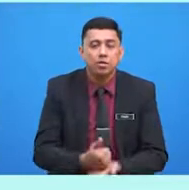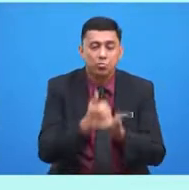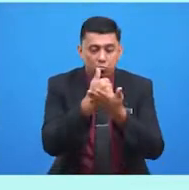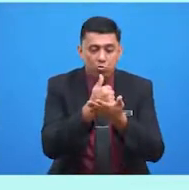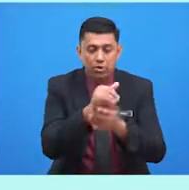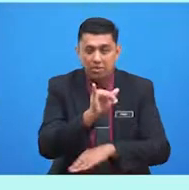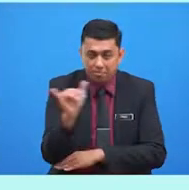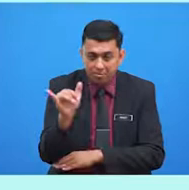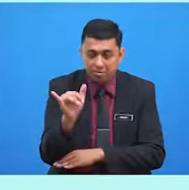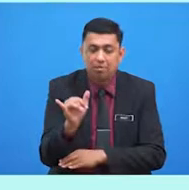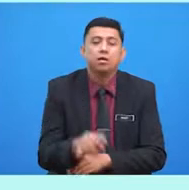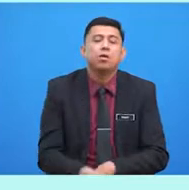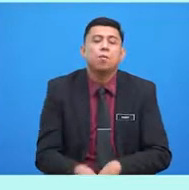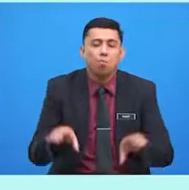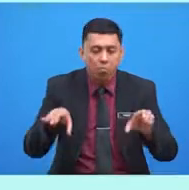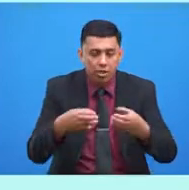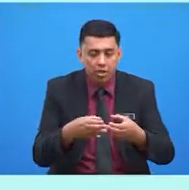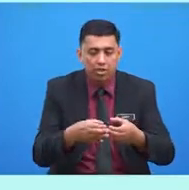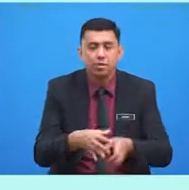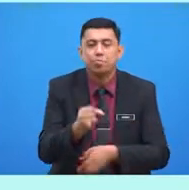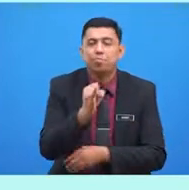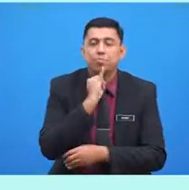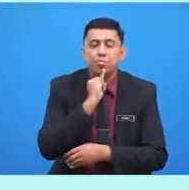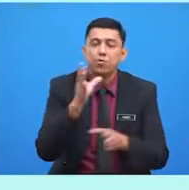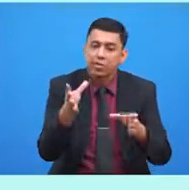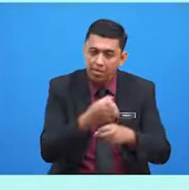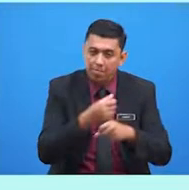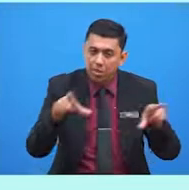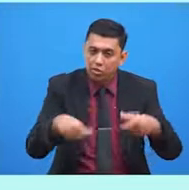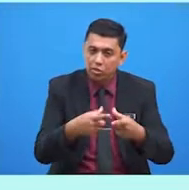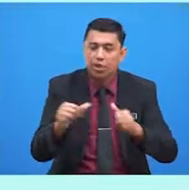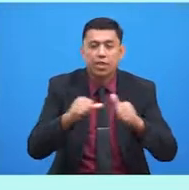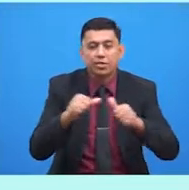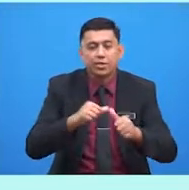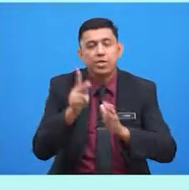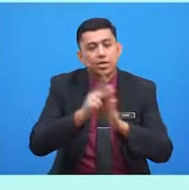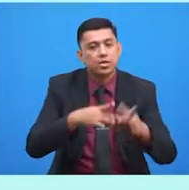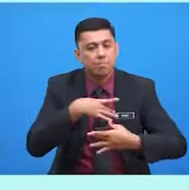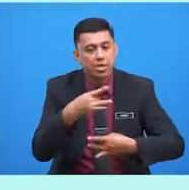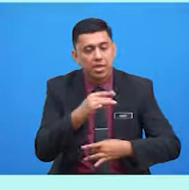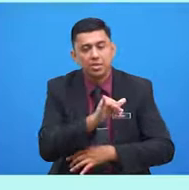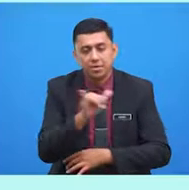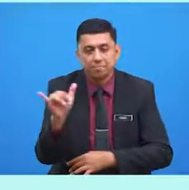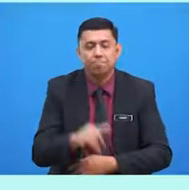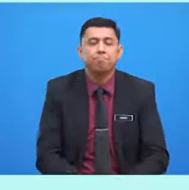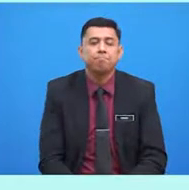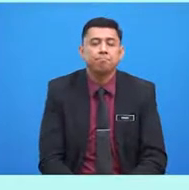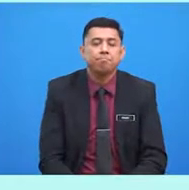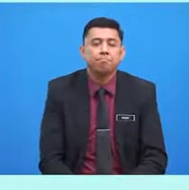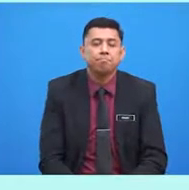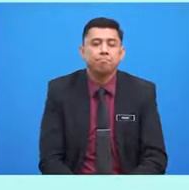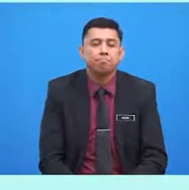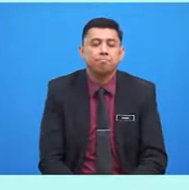Danny membuatkan ibu Danny dapat melakukan aktiviti kegemarannya. Beliau